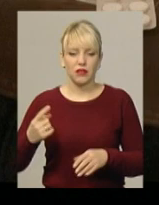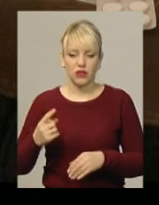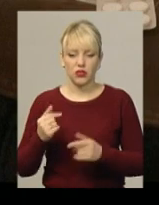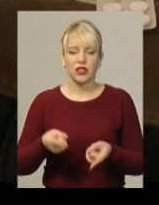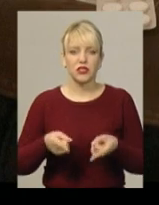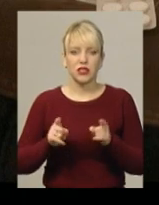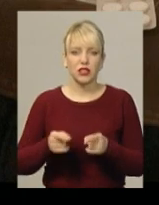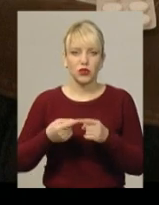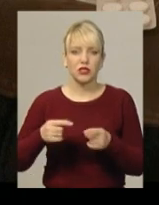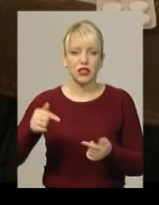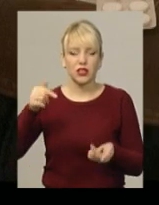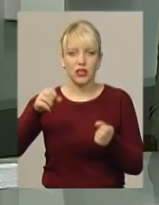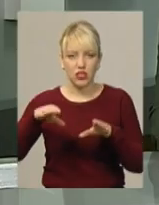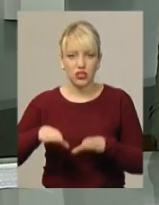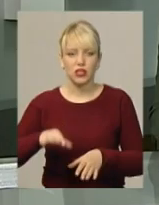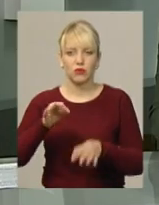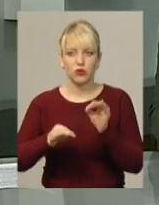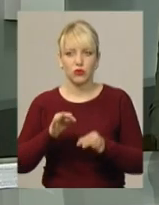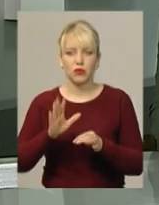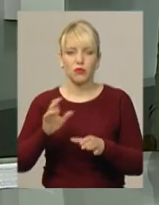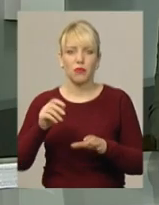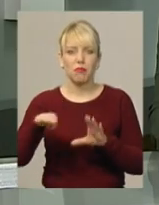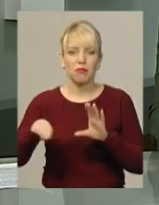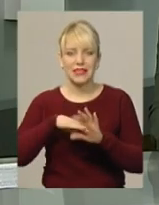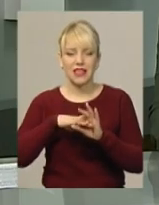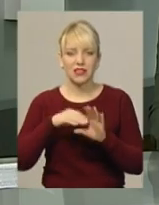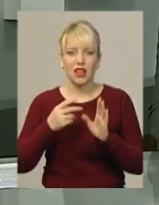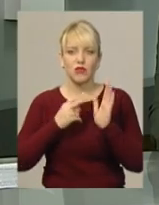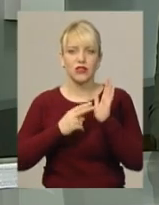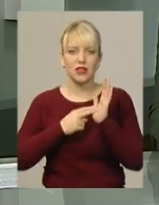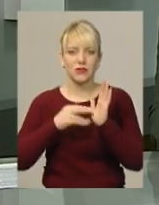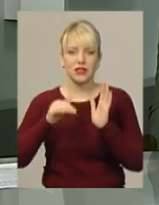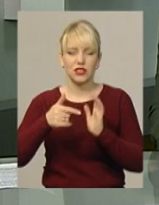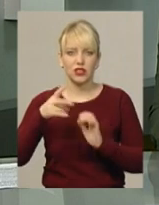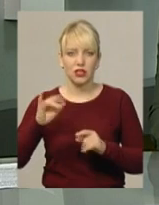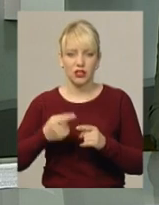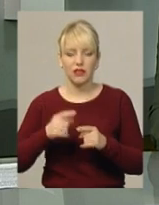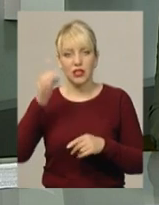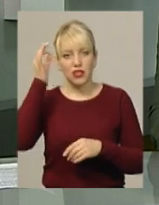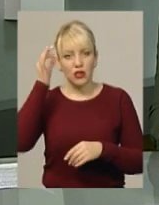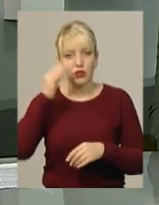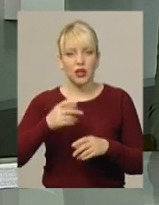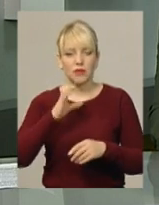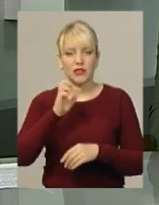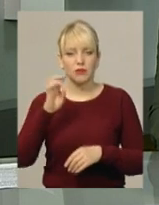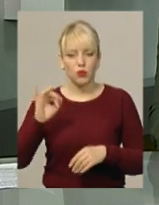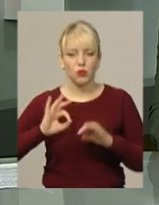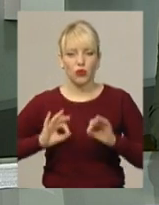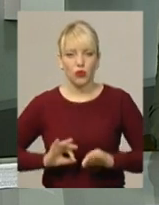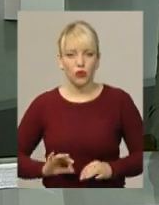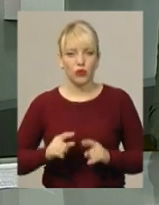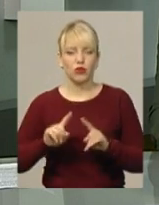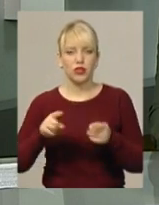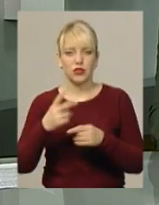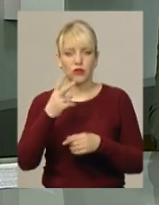може вийти під заставу у 88 тисяч гривень. Нагадаю, 6 березня у Хмельницькому працівники військової прокуратури, СБУ та Нацполіції